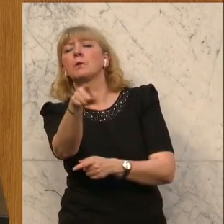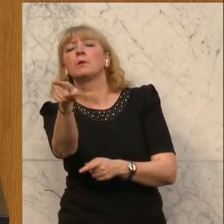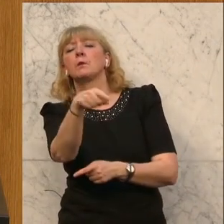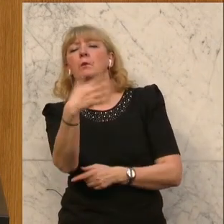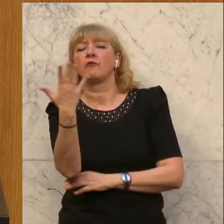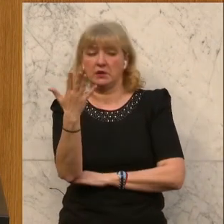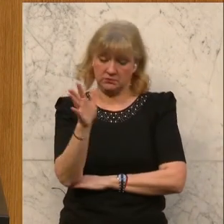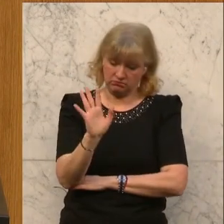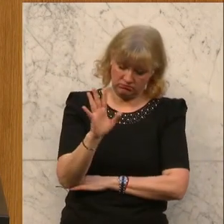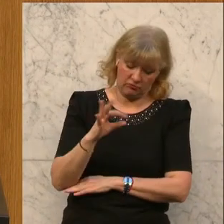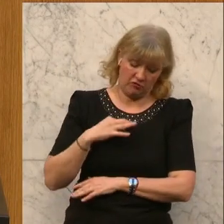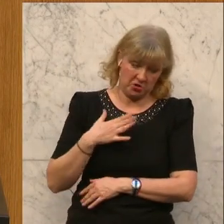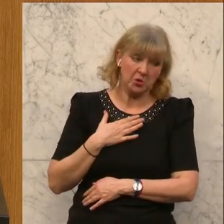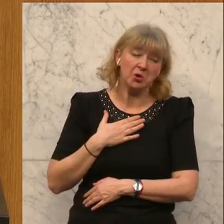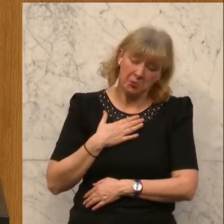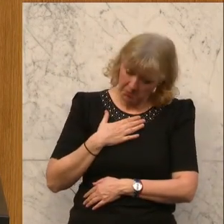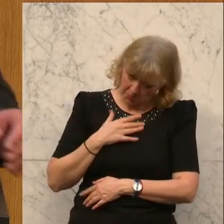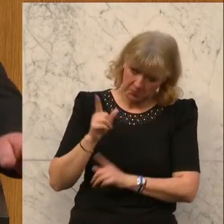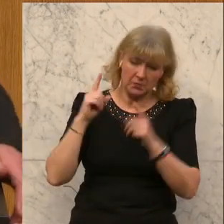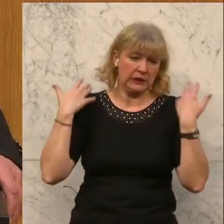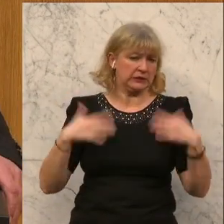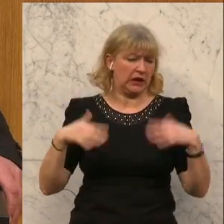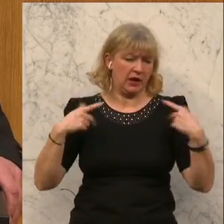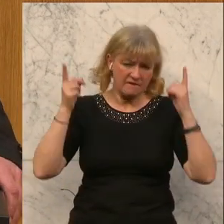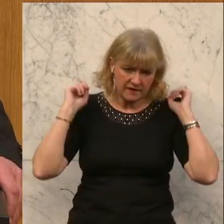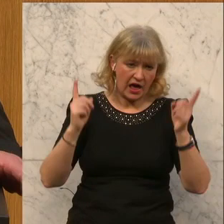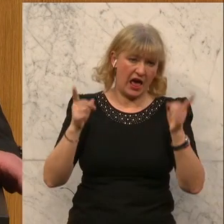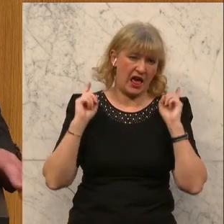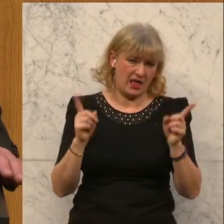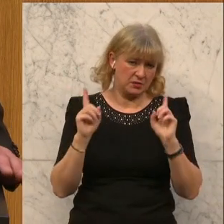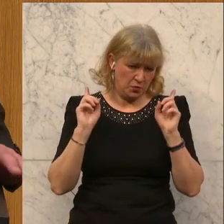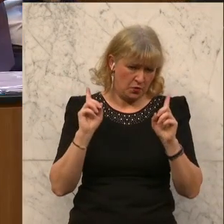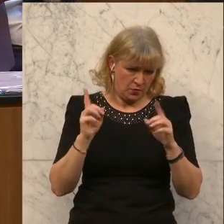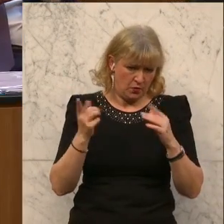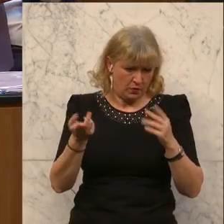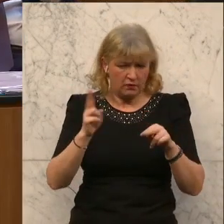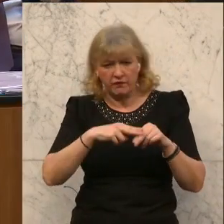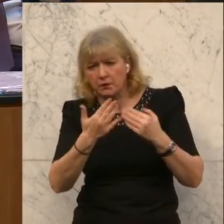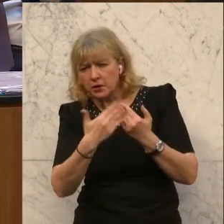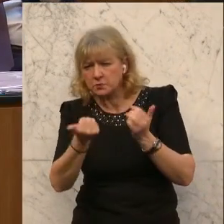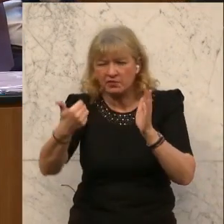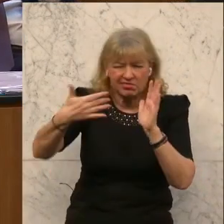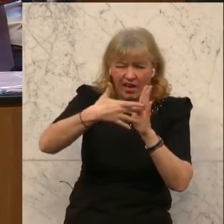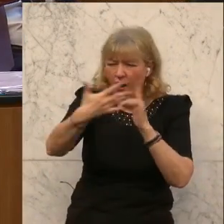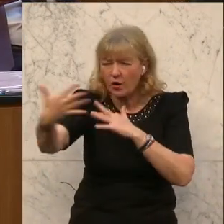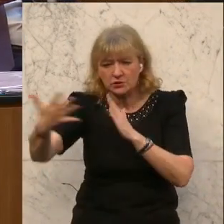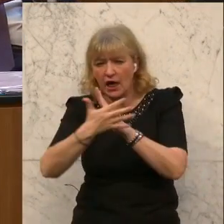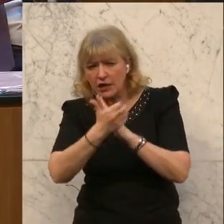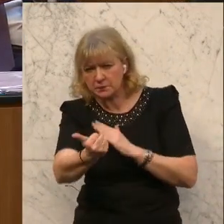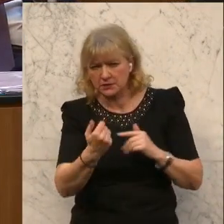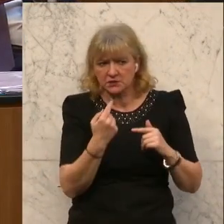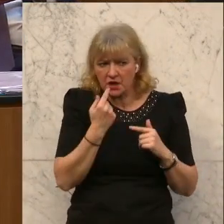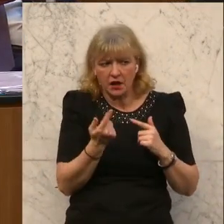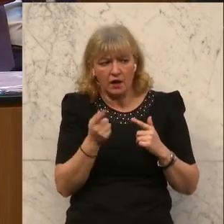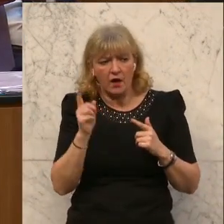für mich ist halt das eine dringende Warnung, wenn tausende Experten sagen, und unter